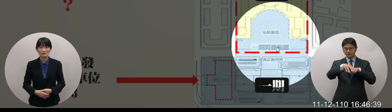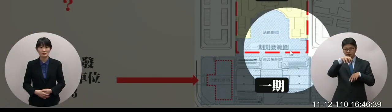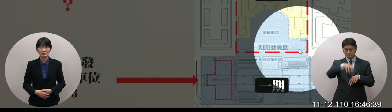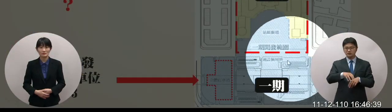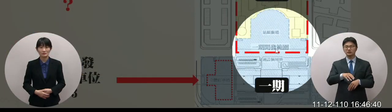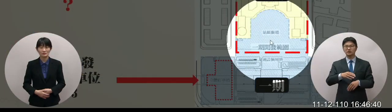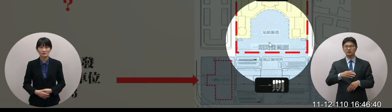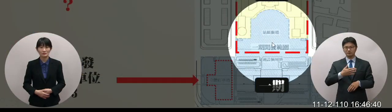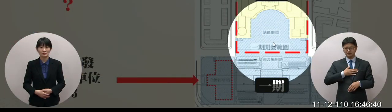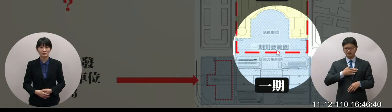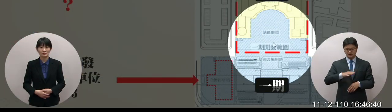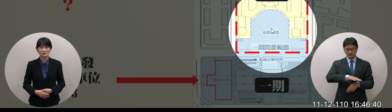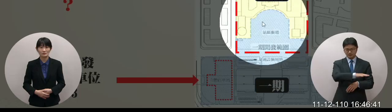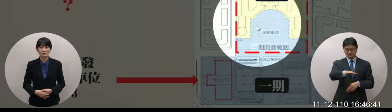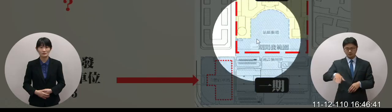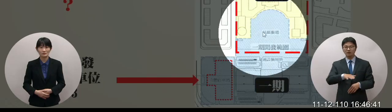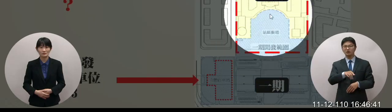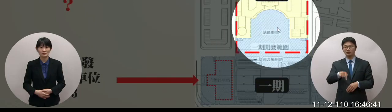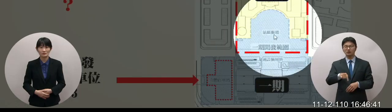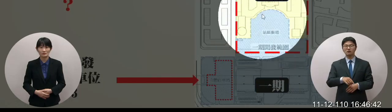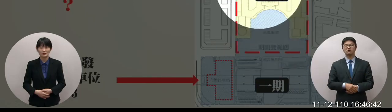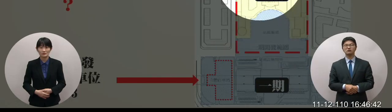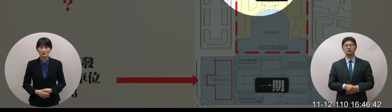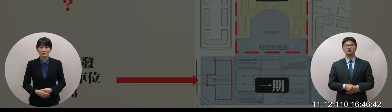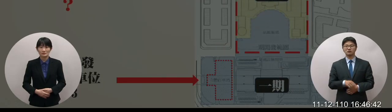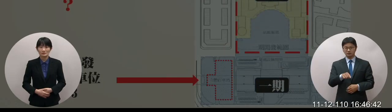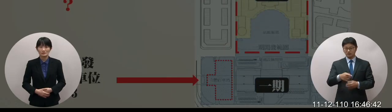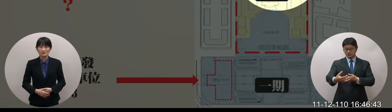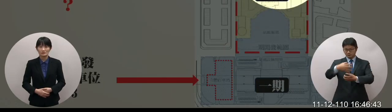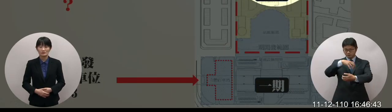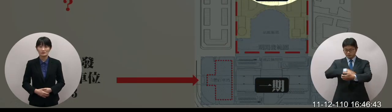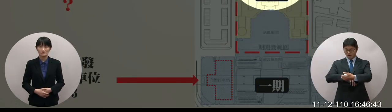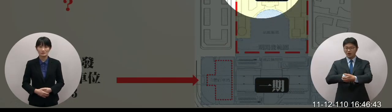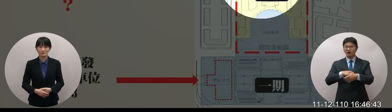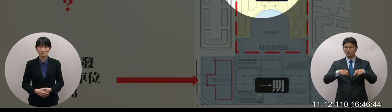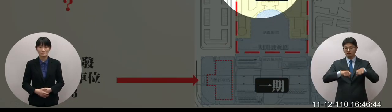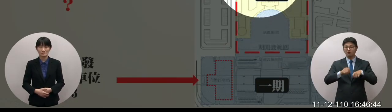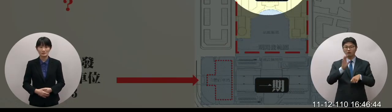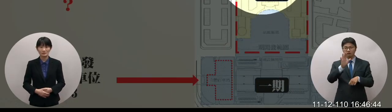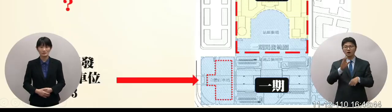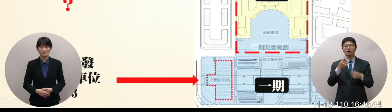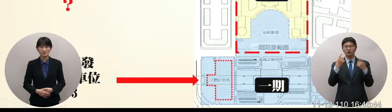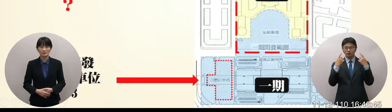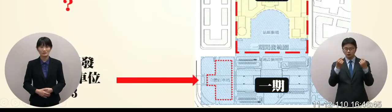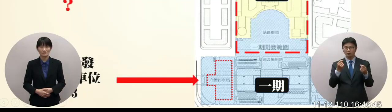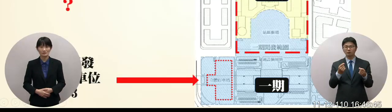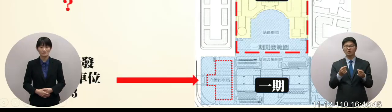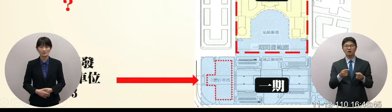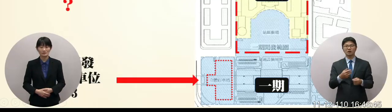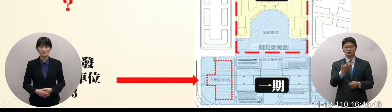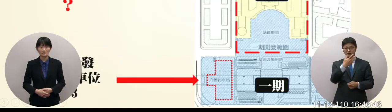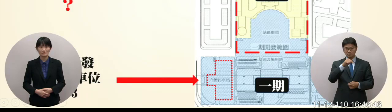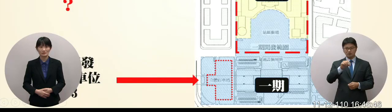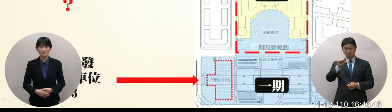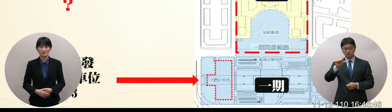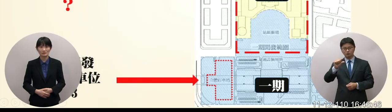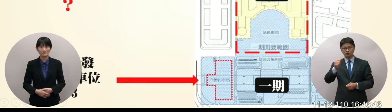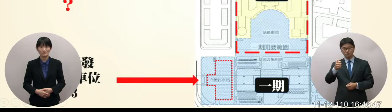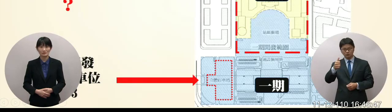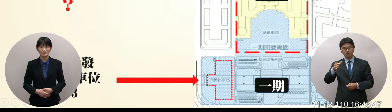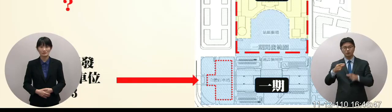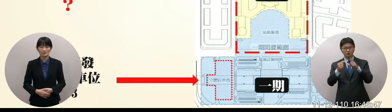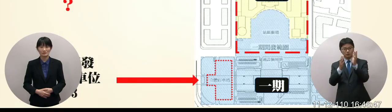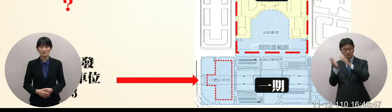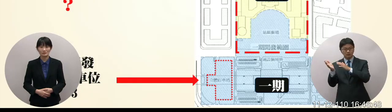一下他把戰前廣場包進去本來只有附屬用力只有8.55公頃你把它